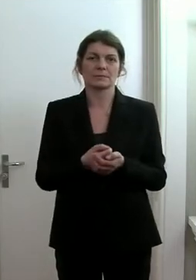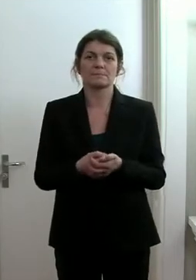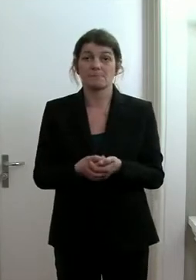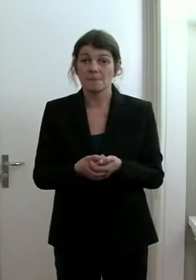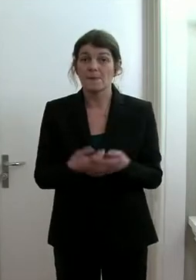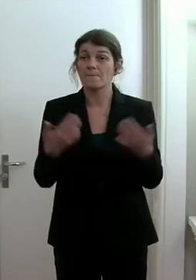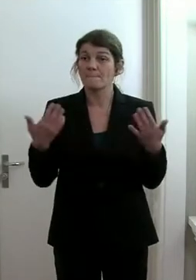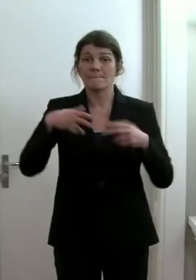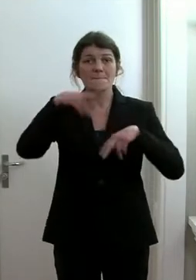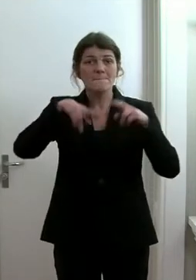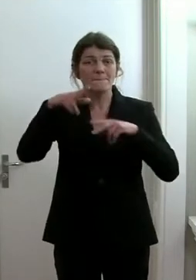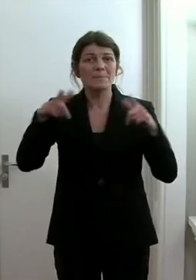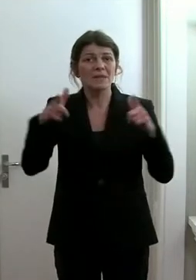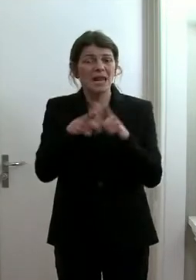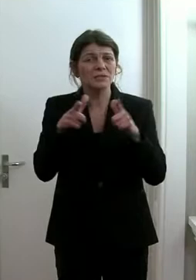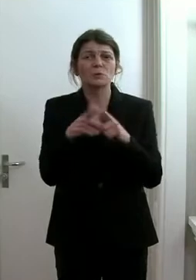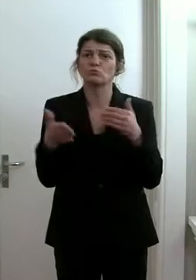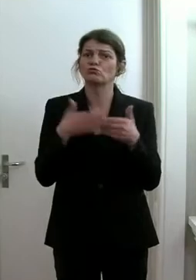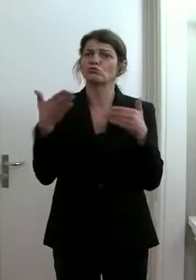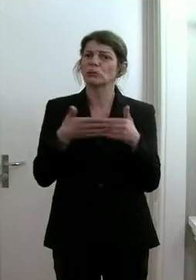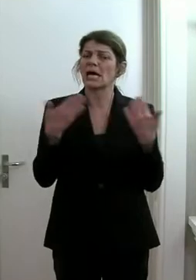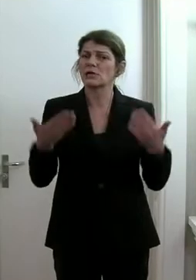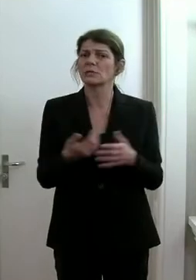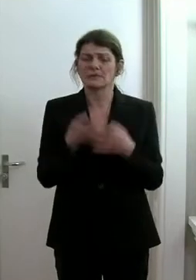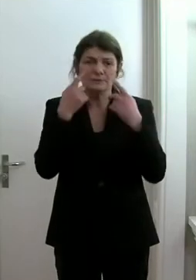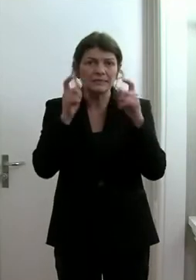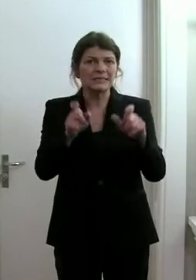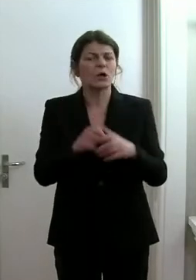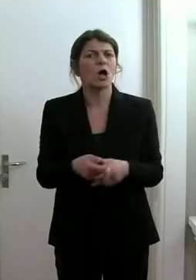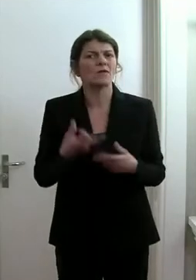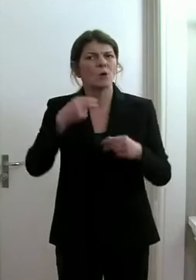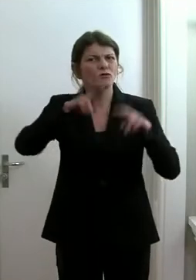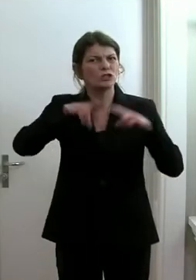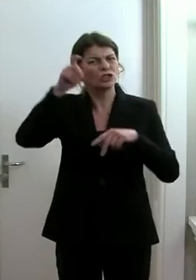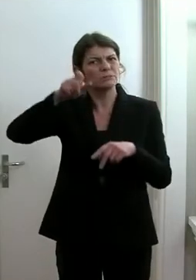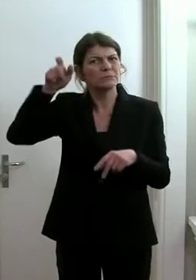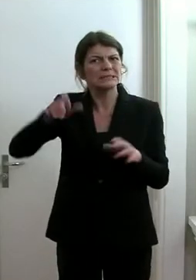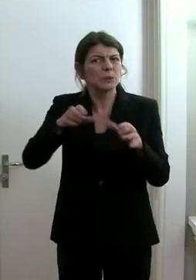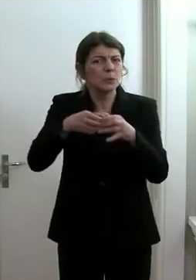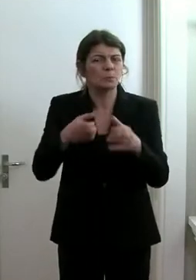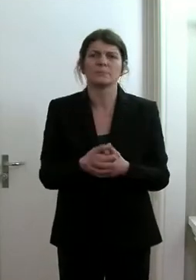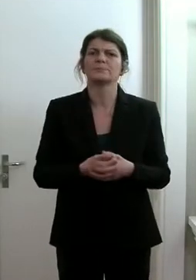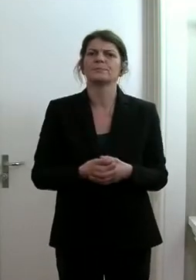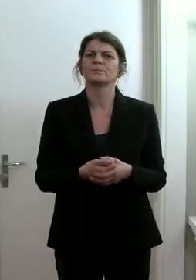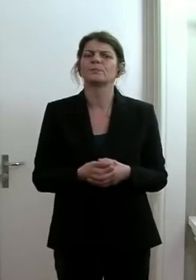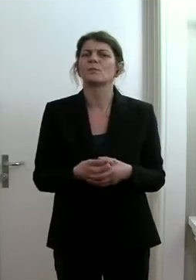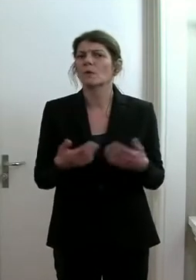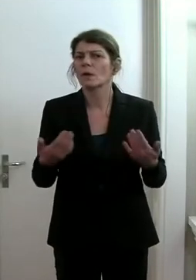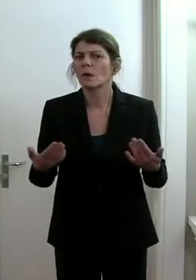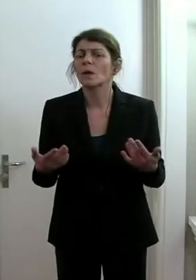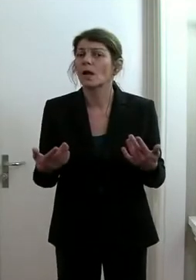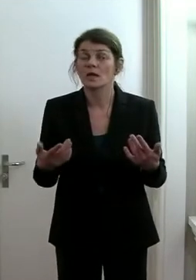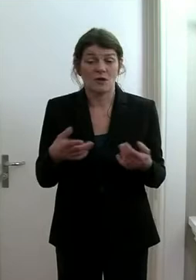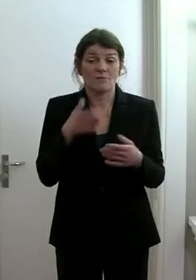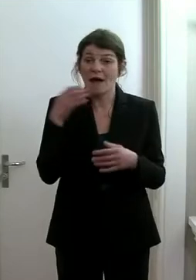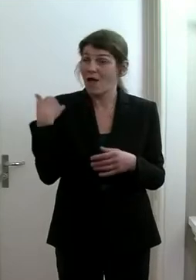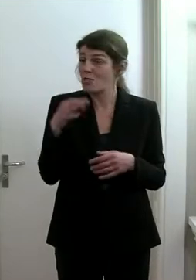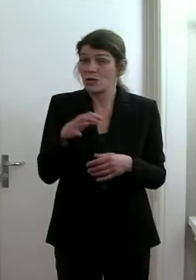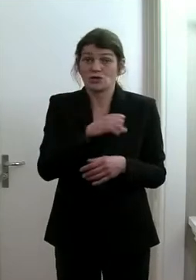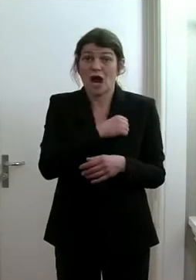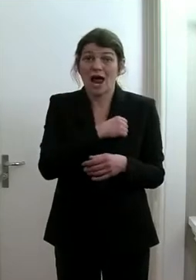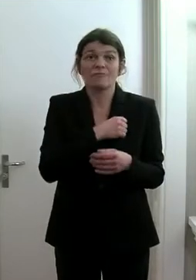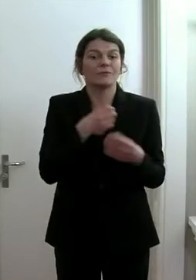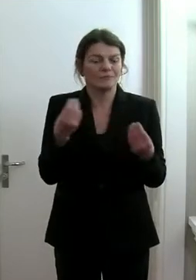Diverse Leistungen, wie beispielsweise die Versorgung von verschiedenen Personengruppen, konnten nur mit einer